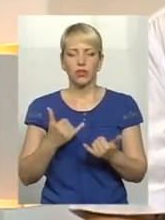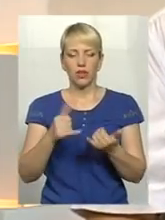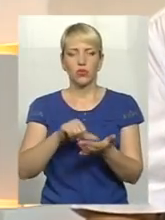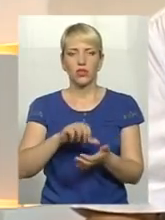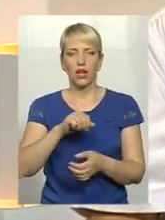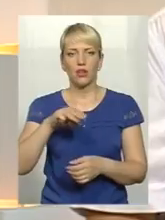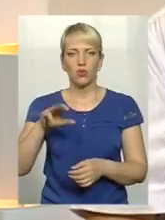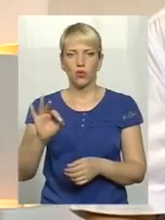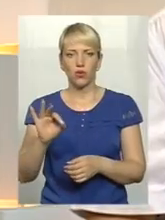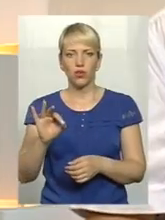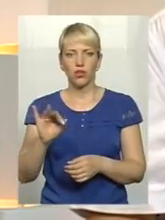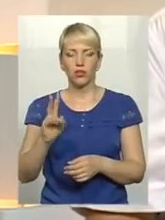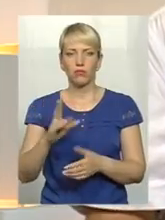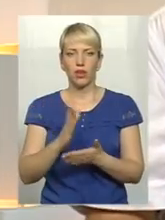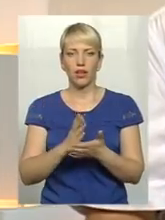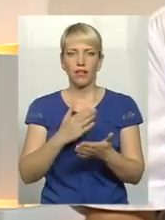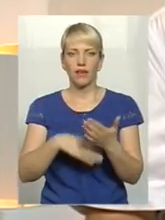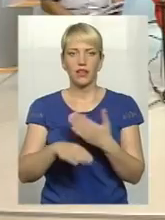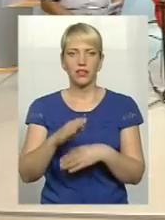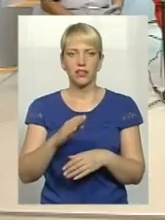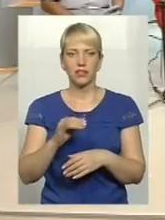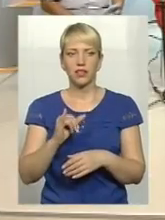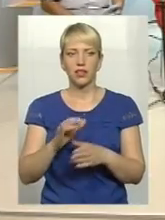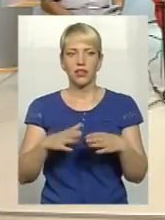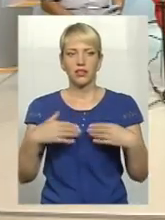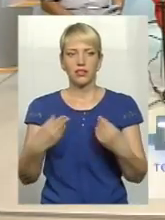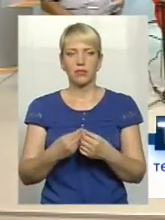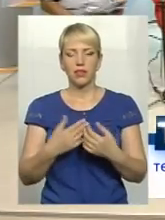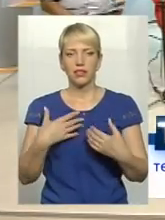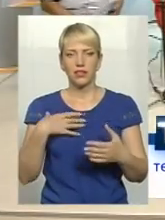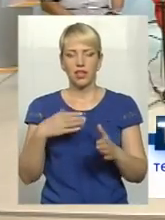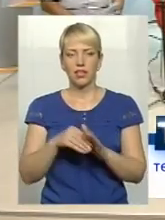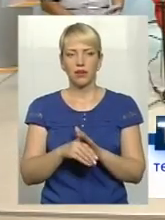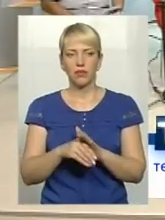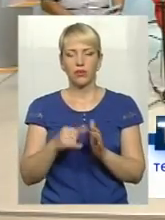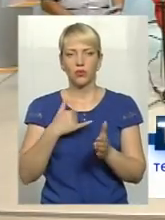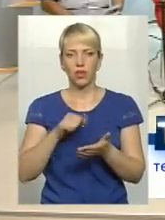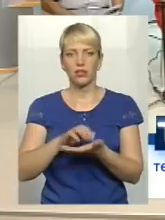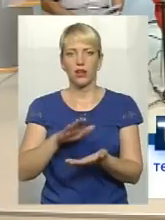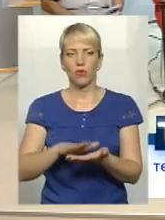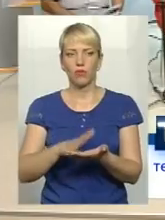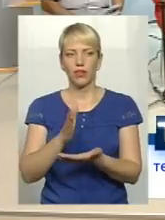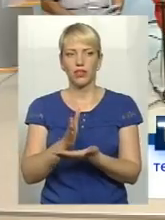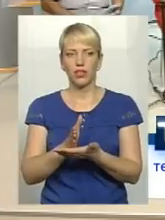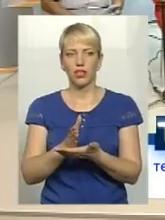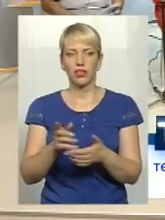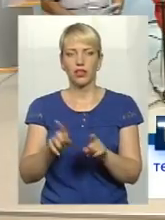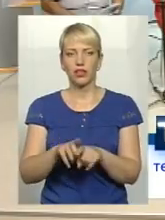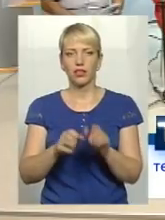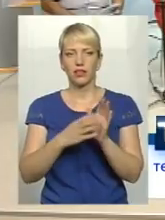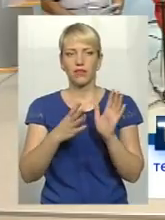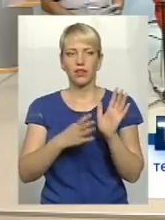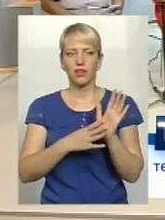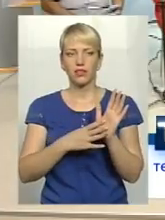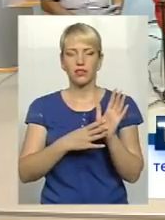які мають інвалідність, ну і сімей загиблих. в нас сьогодні на обліку є таких 19